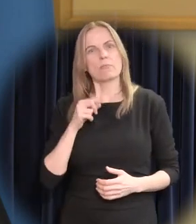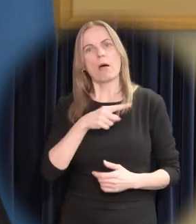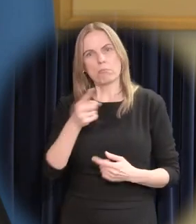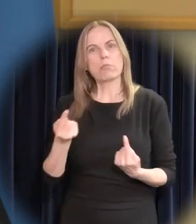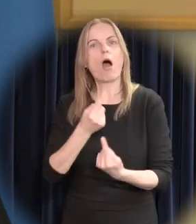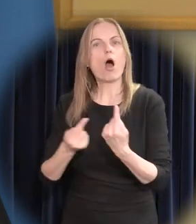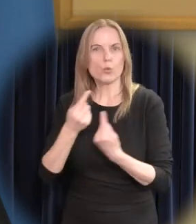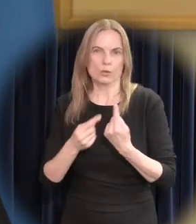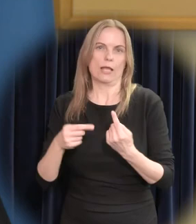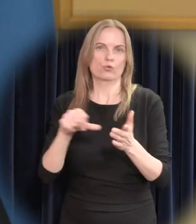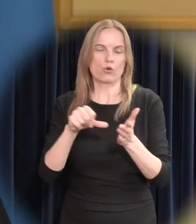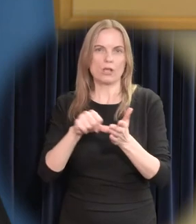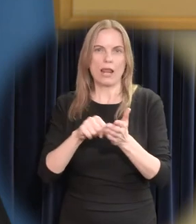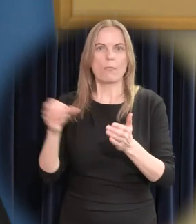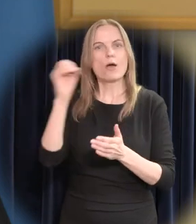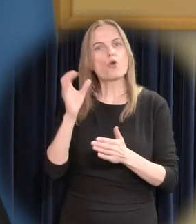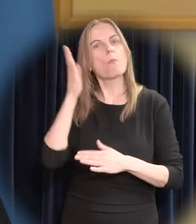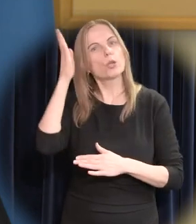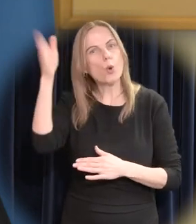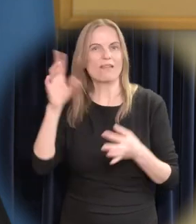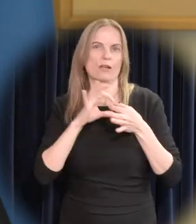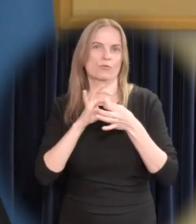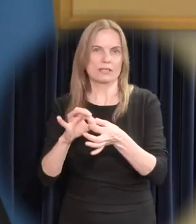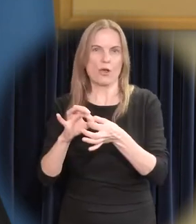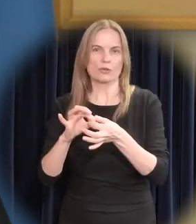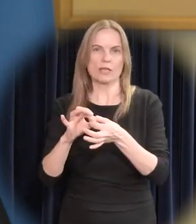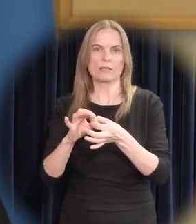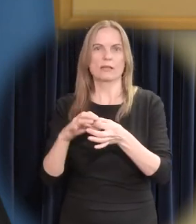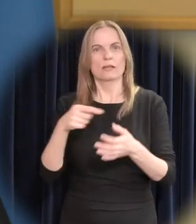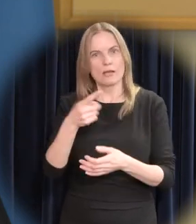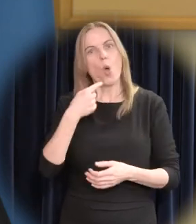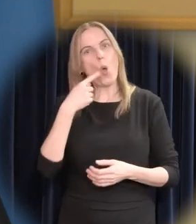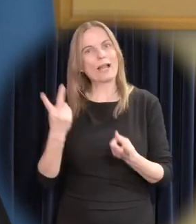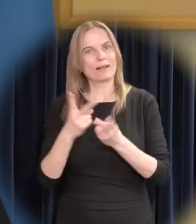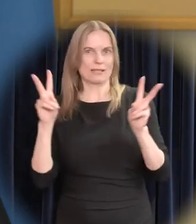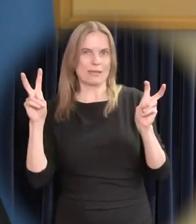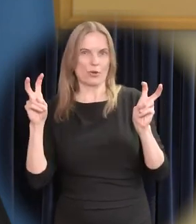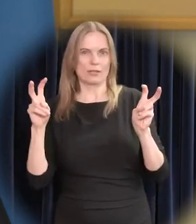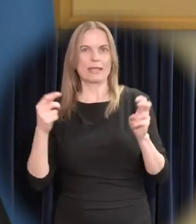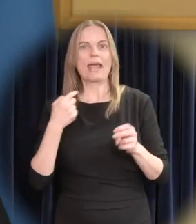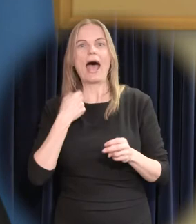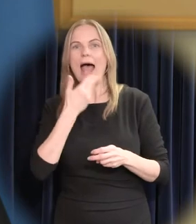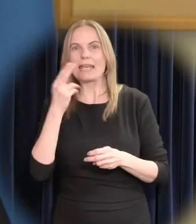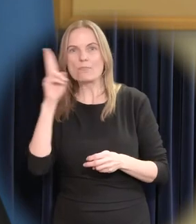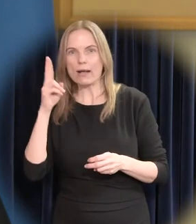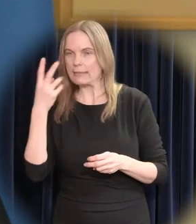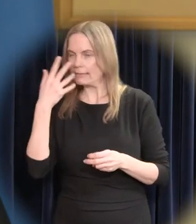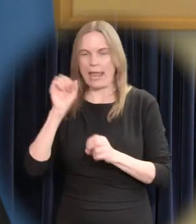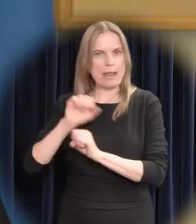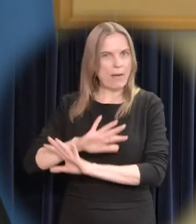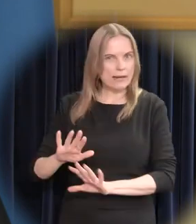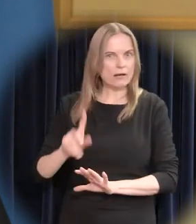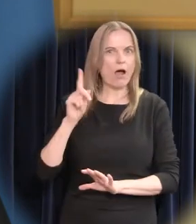tulevikku. Rahvatarkus ütleb, hääletud ei märgata, rauskajat aga ei kuulata. Me ei taha olla